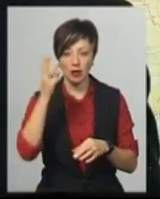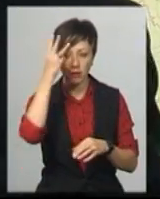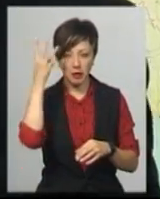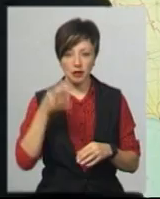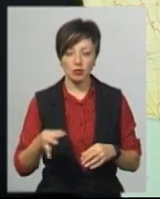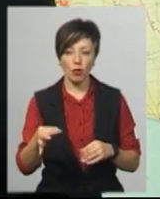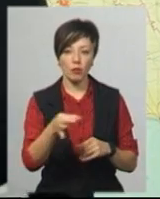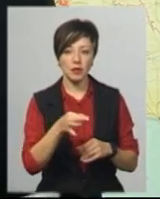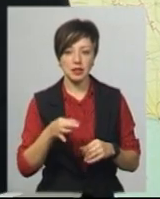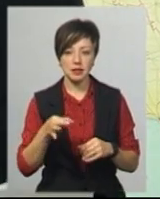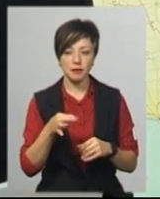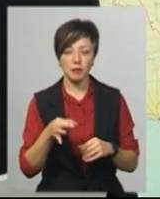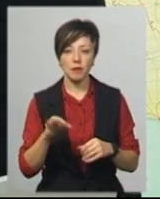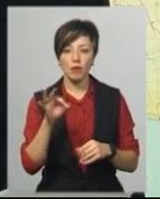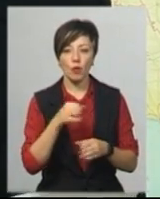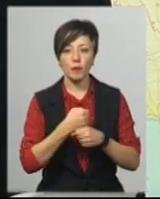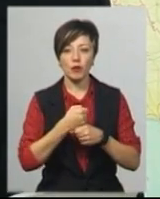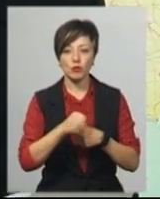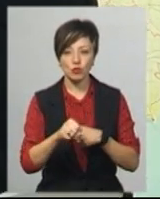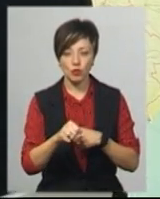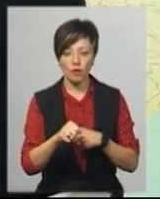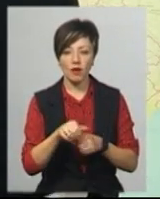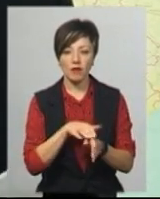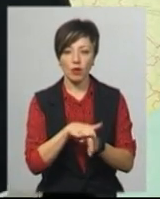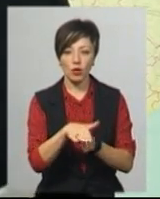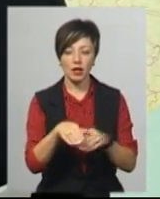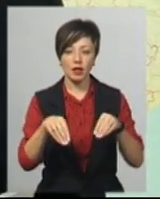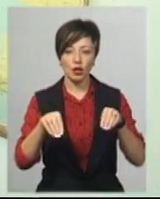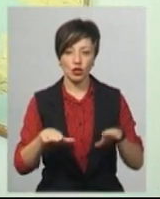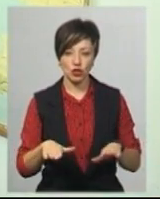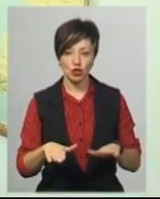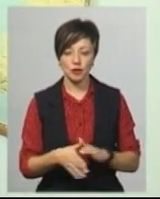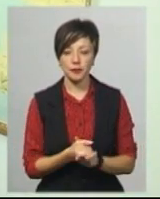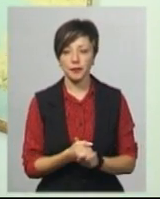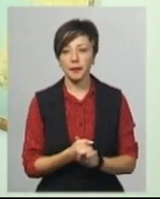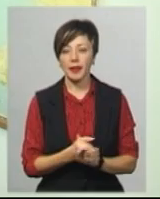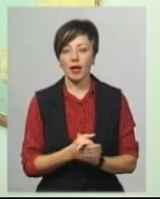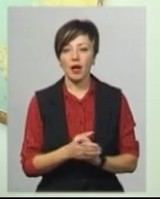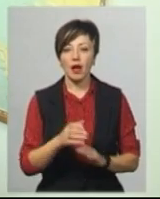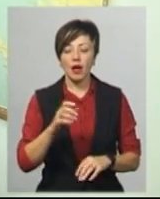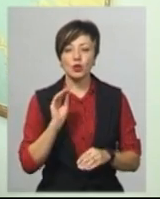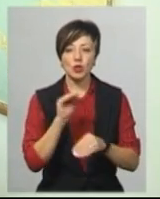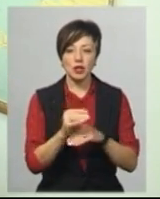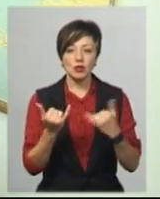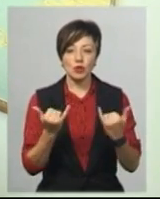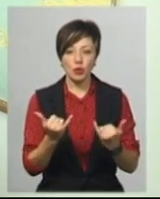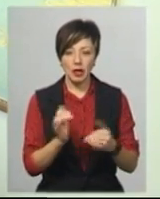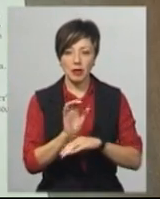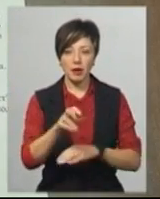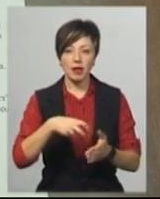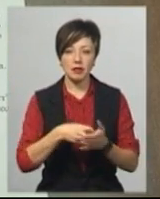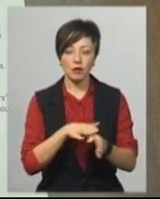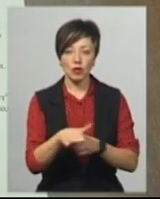області про примусове виконання рішення. Володимир Вихівський додає, сьогодні направлено лист на